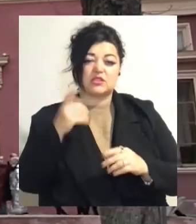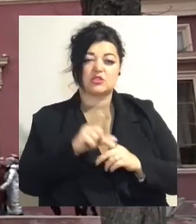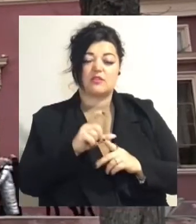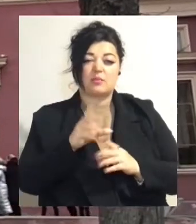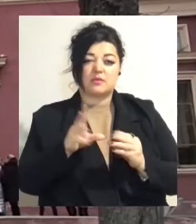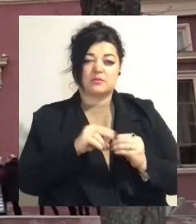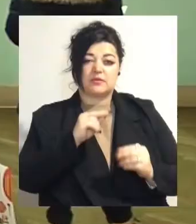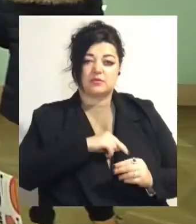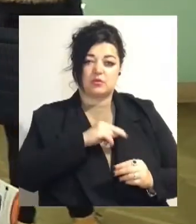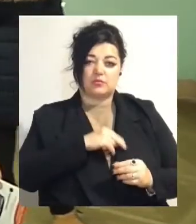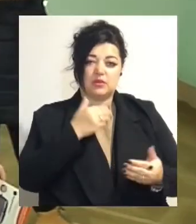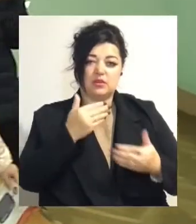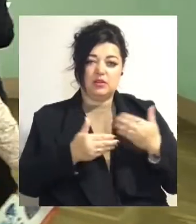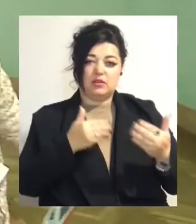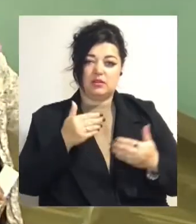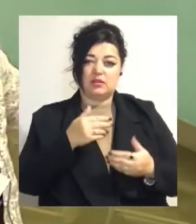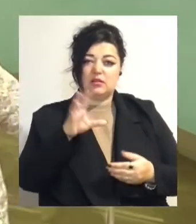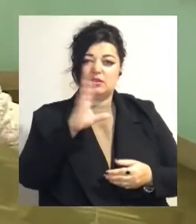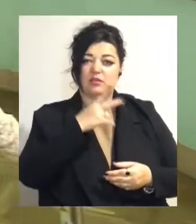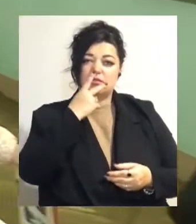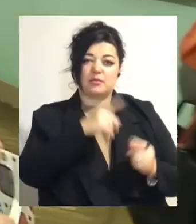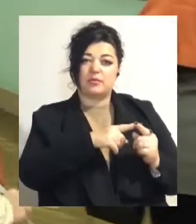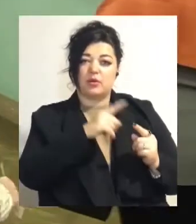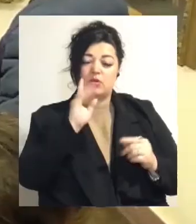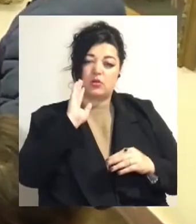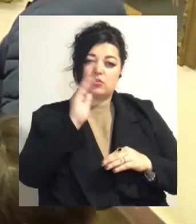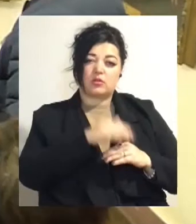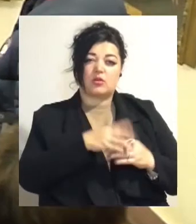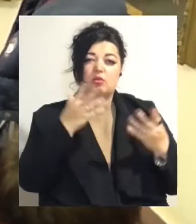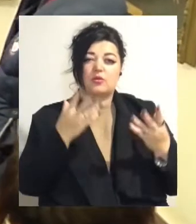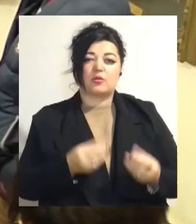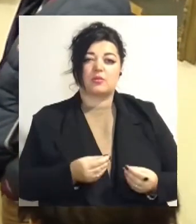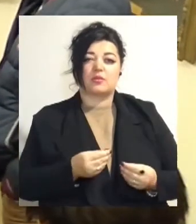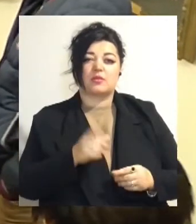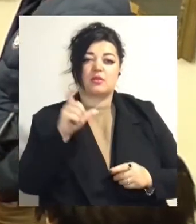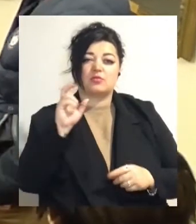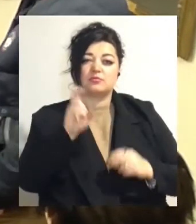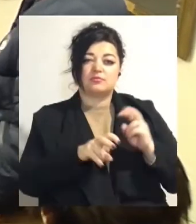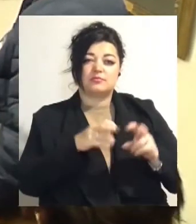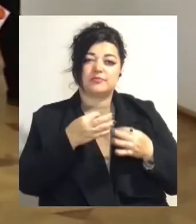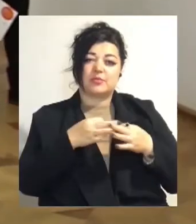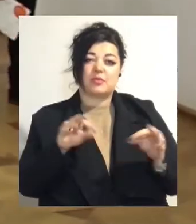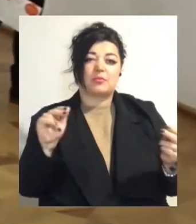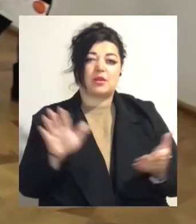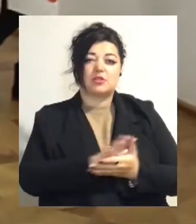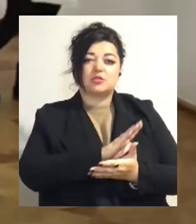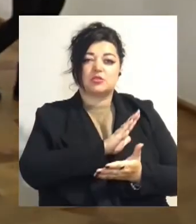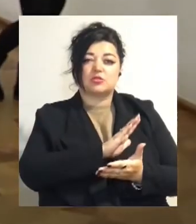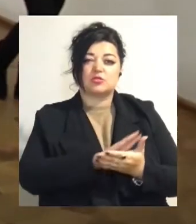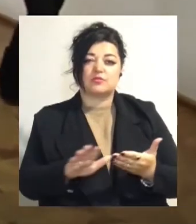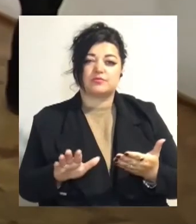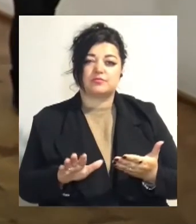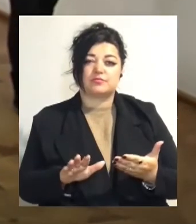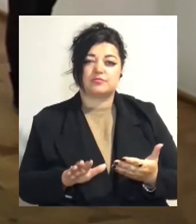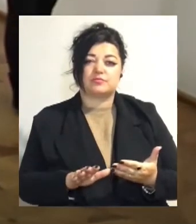потік ухочих побачити картини тривав протягом дня. До сіх залів та гроту відвідувачі впускали безкоштовно. Ми це робимо для